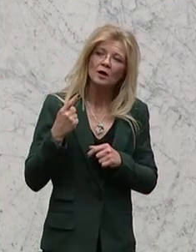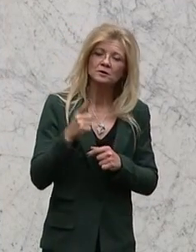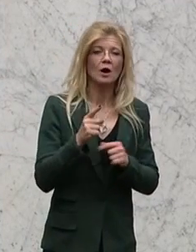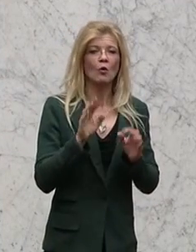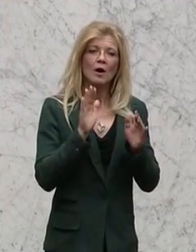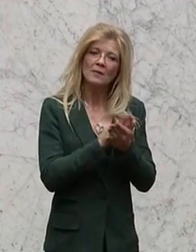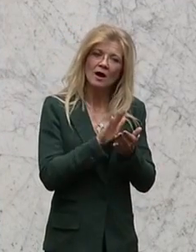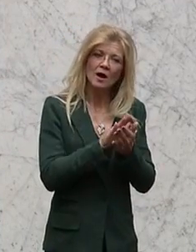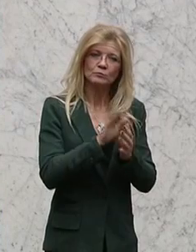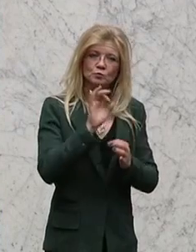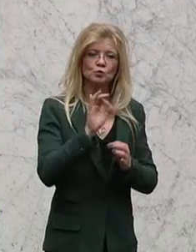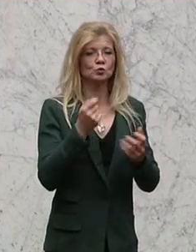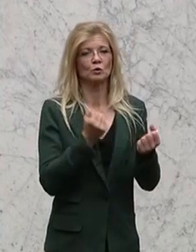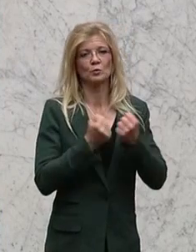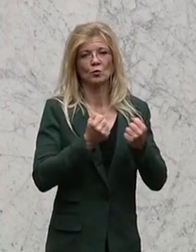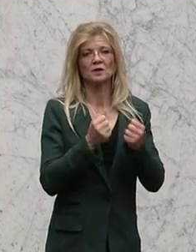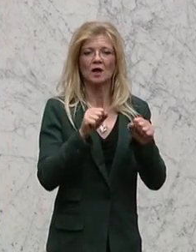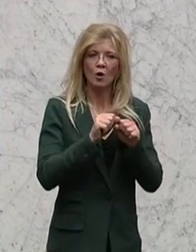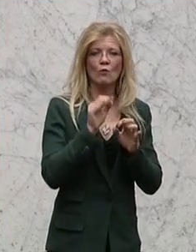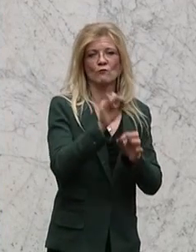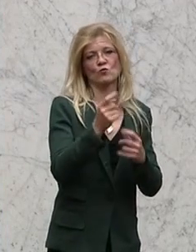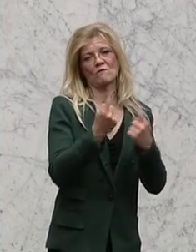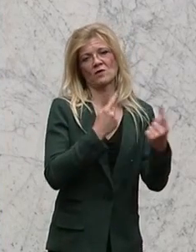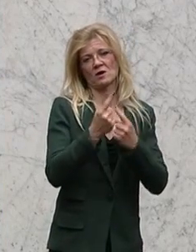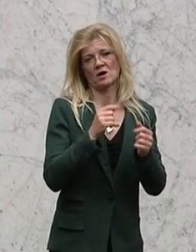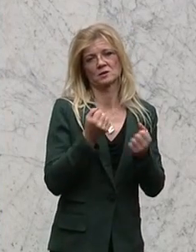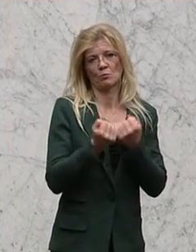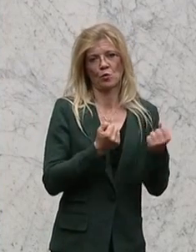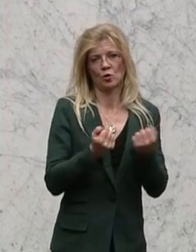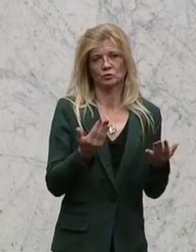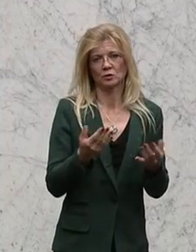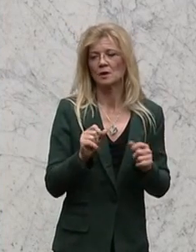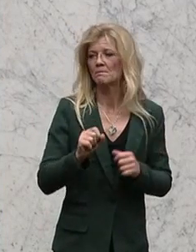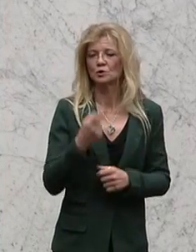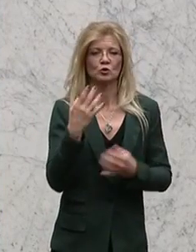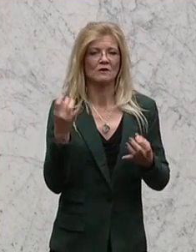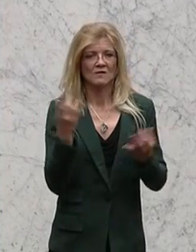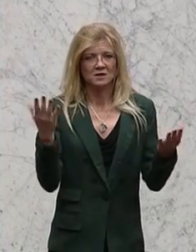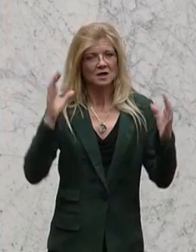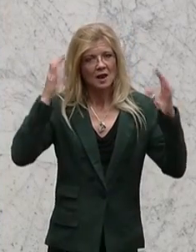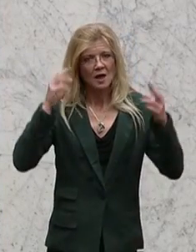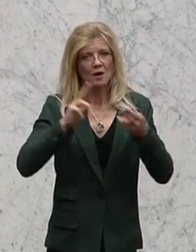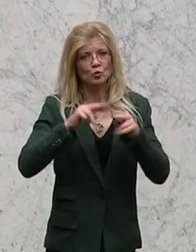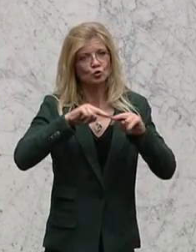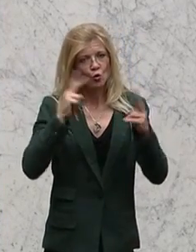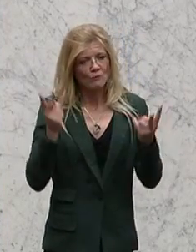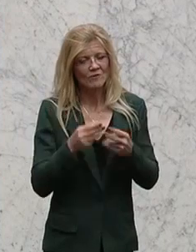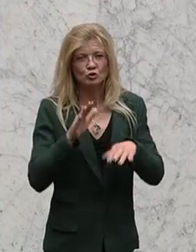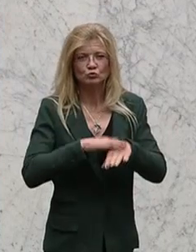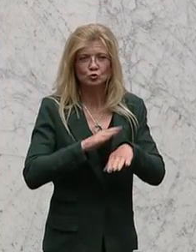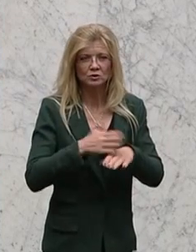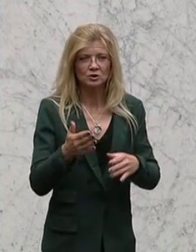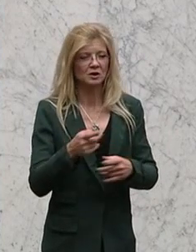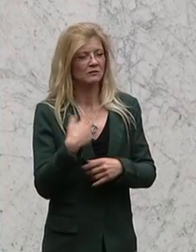dass wir diese externen Effekte, also die Faktoren Lärm und Umweltverschmutzung, tatsächlich so bepreisen wollen,